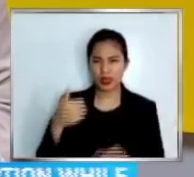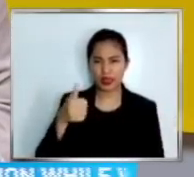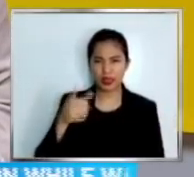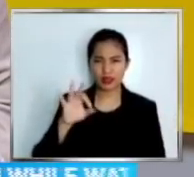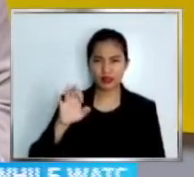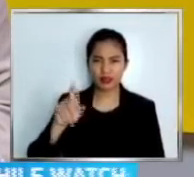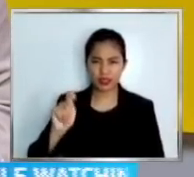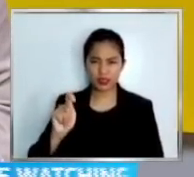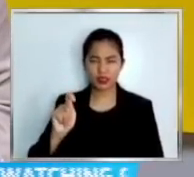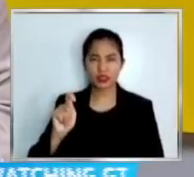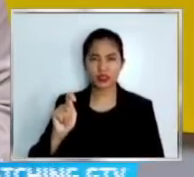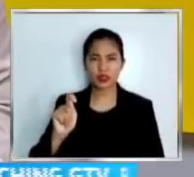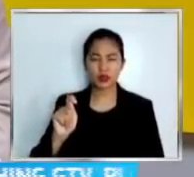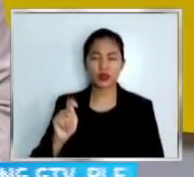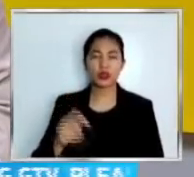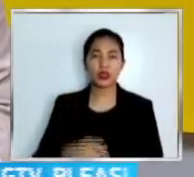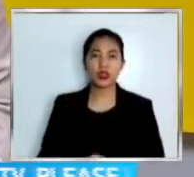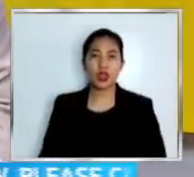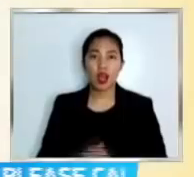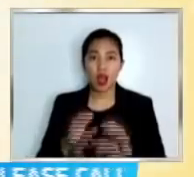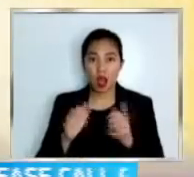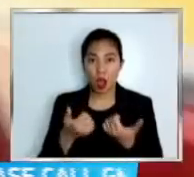Balitang Hatid ni Corrine Katibayan.